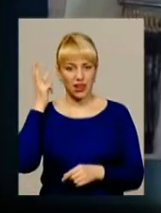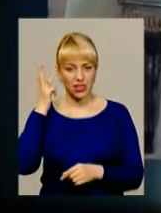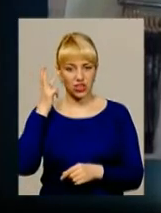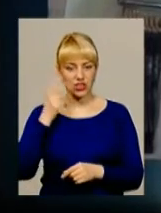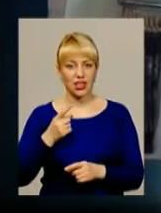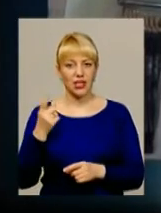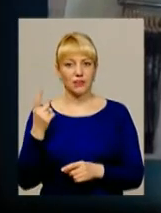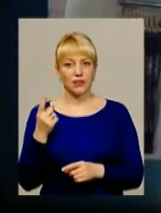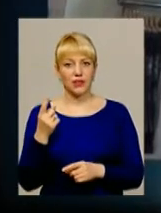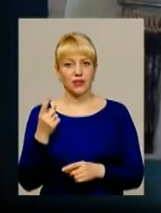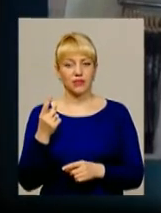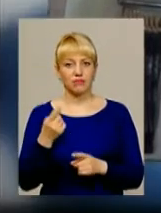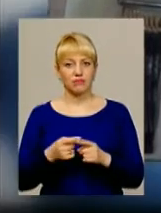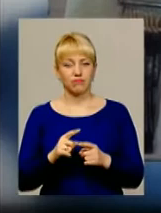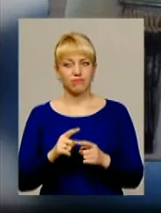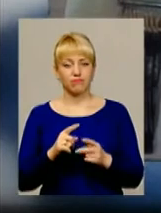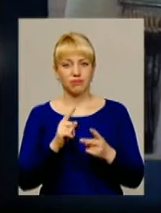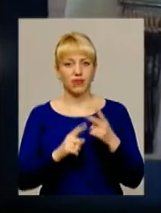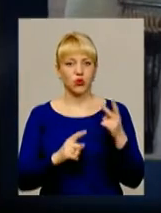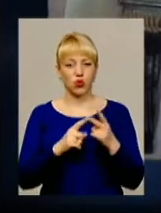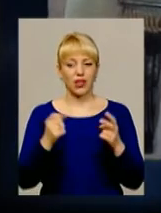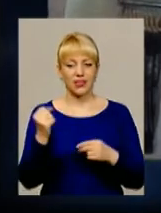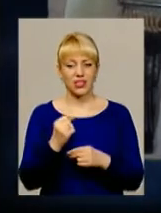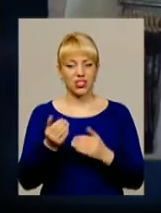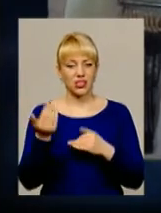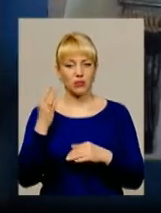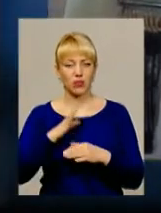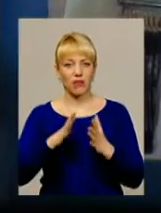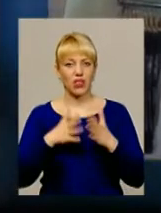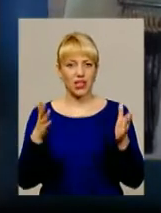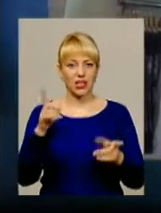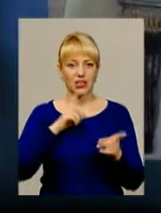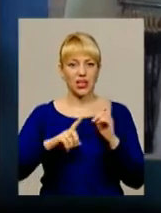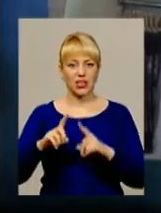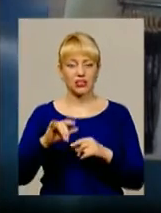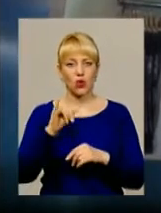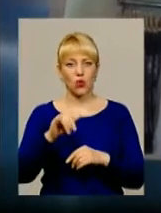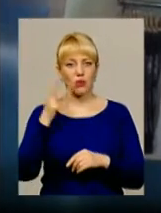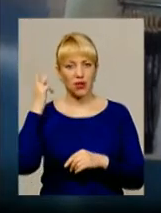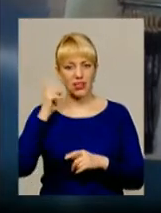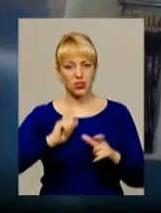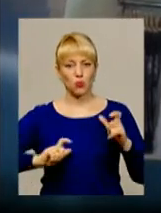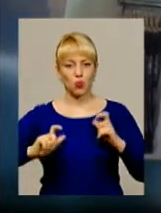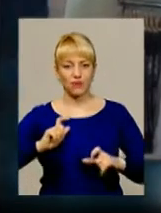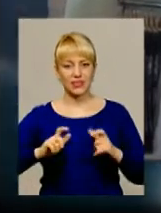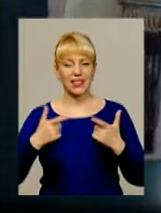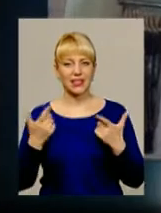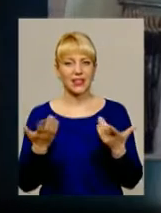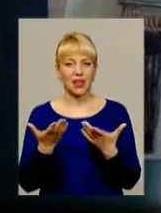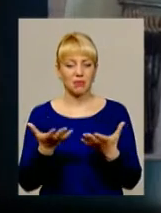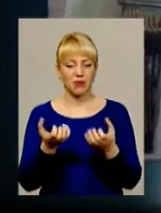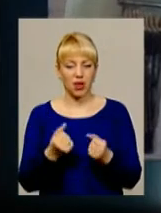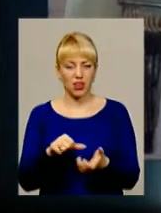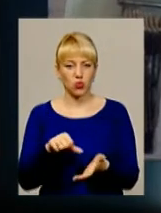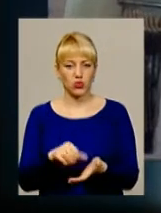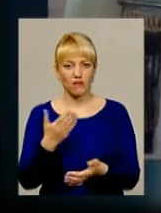тижня-три назад, мені здається, може трохи більше, була велика нарада в вашому Хмельницькому університеті, які приймали участь